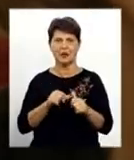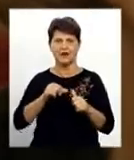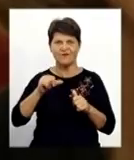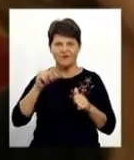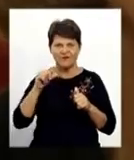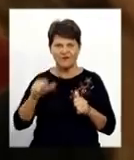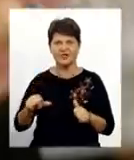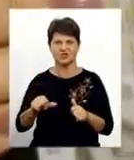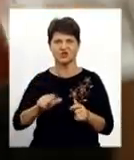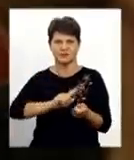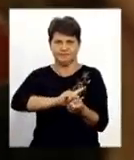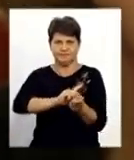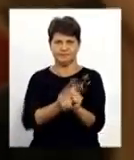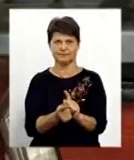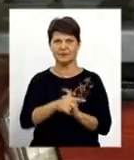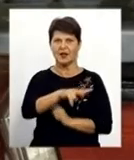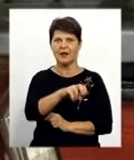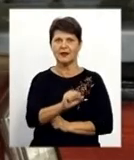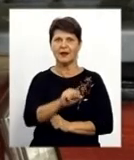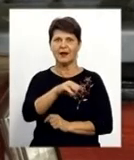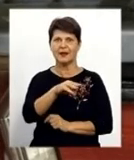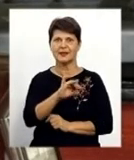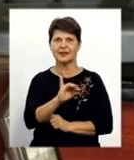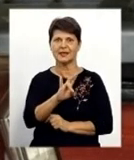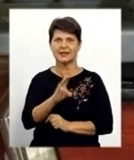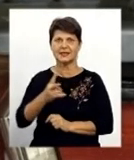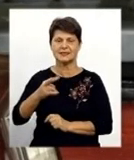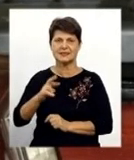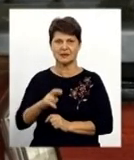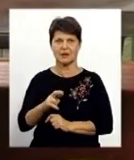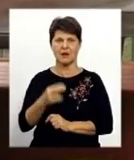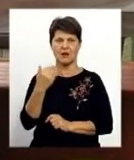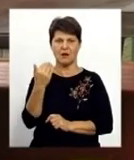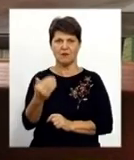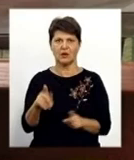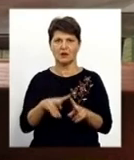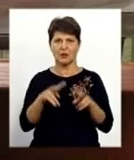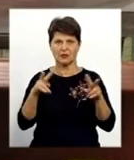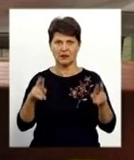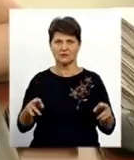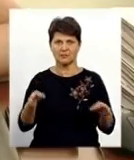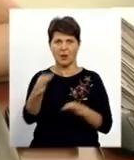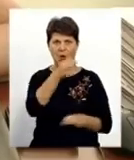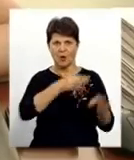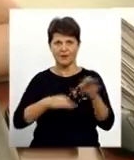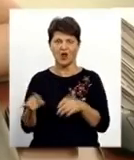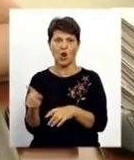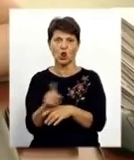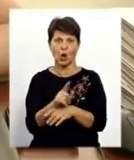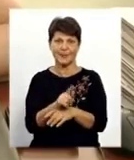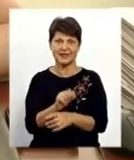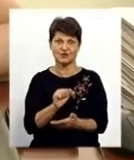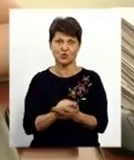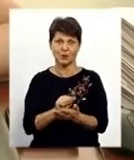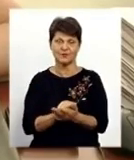транслітерація латиницею, тобто латинськими буквами. Вона так само оговорена нормативним документом,